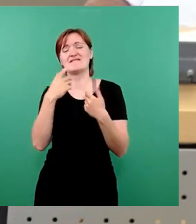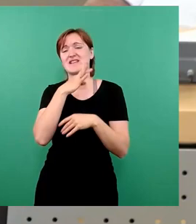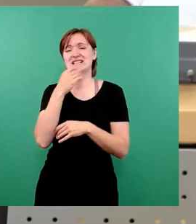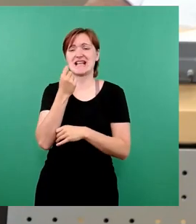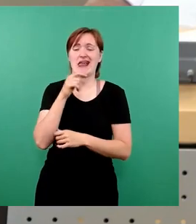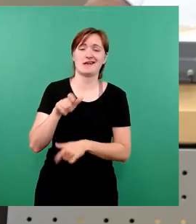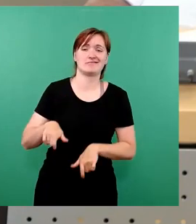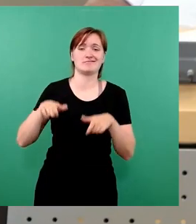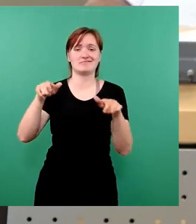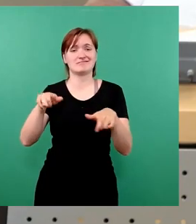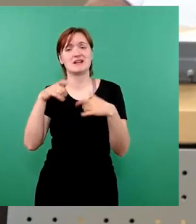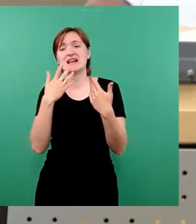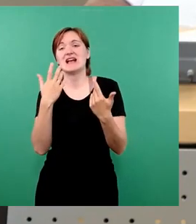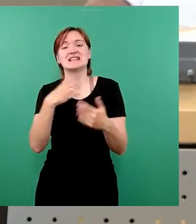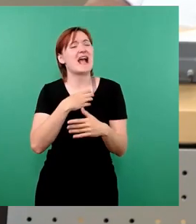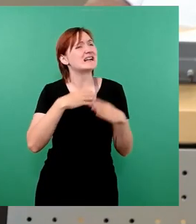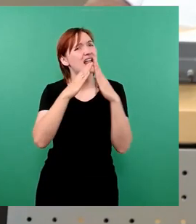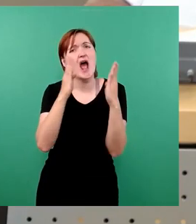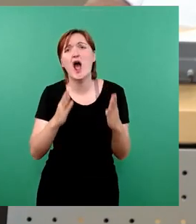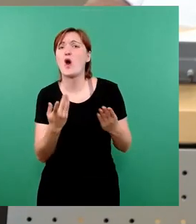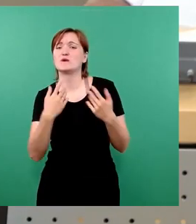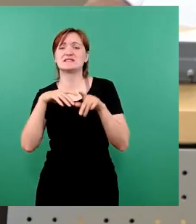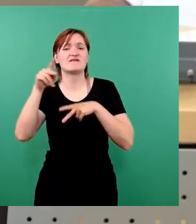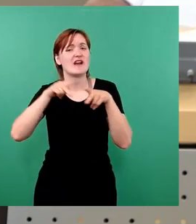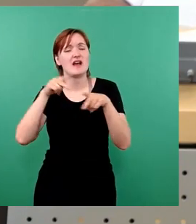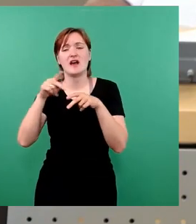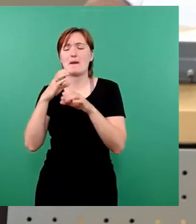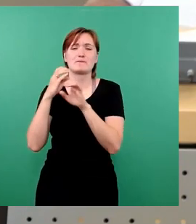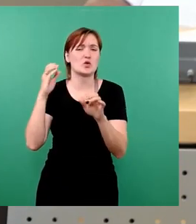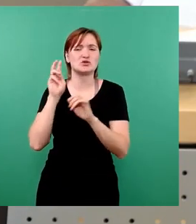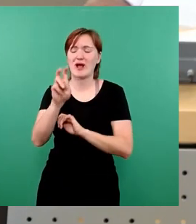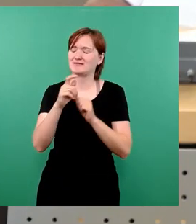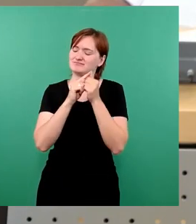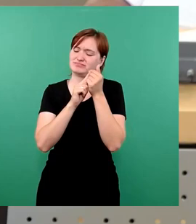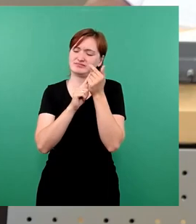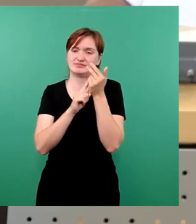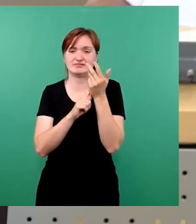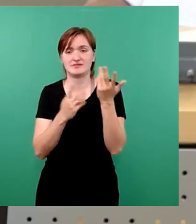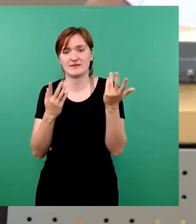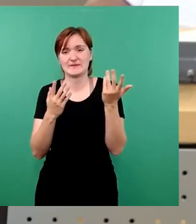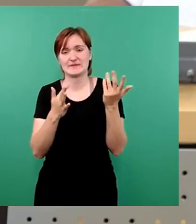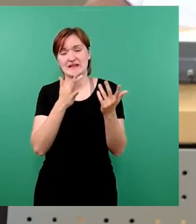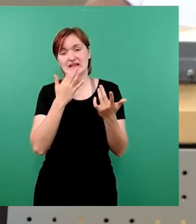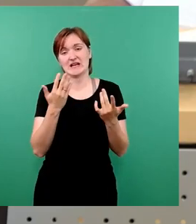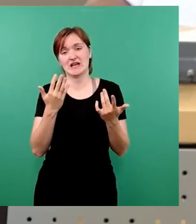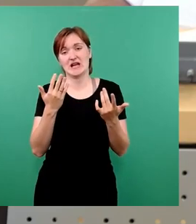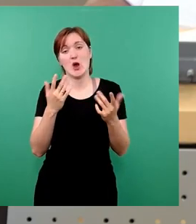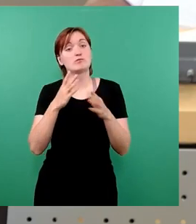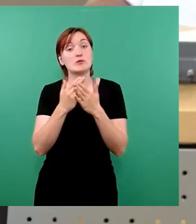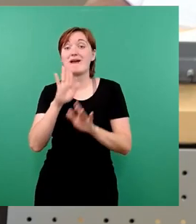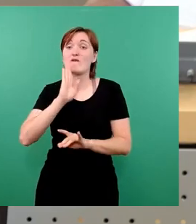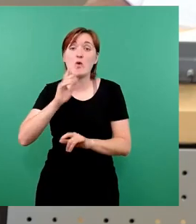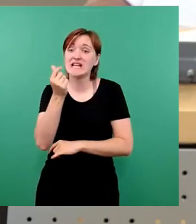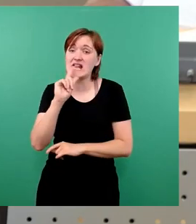nehmen, da kann man die Krankenhäuser nehmen, da kann man das Thema auch beim Wohngeld